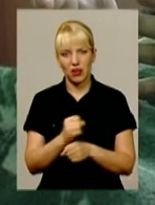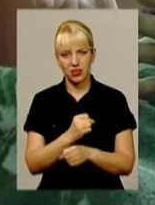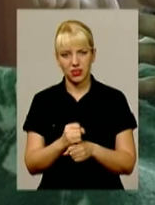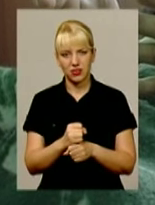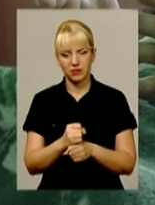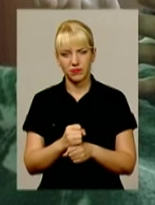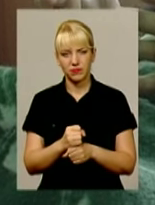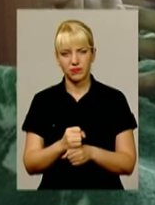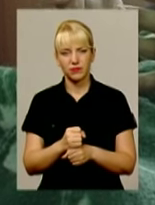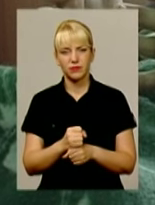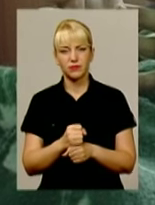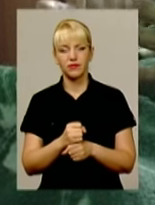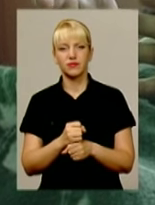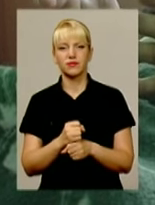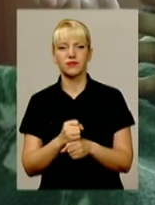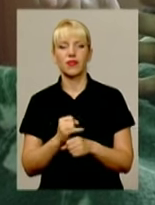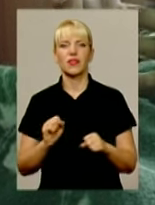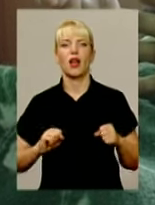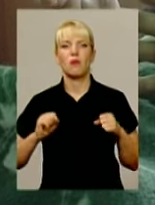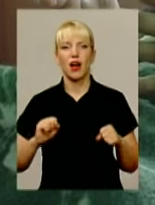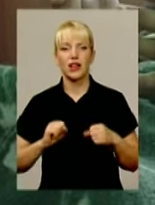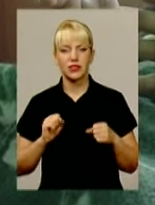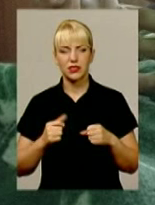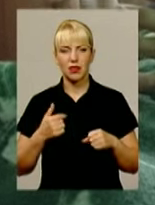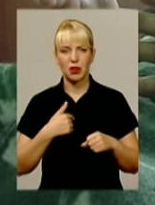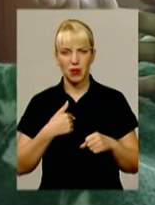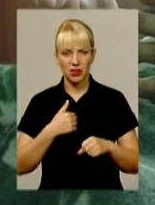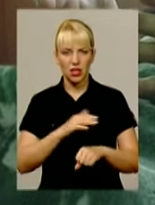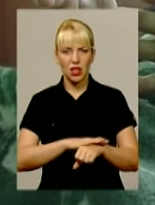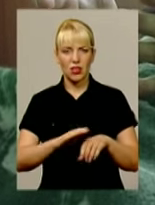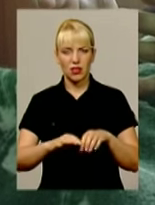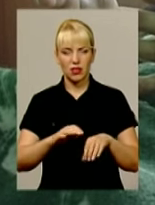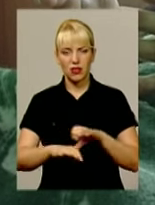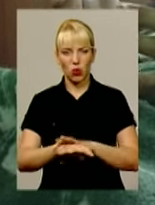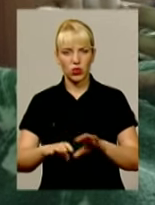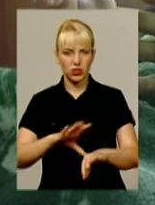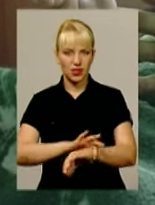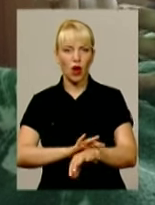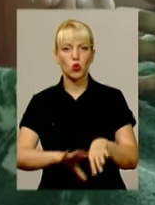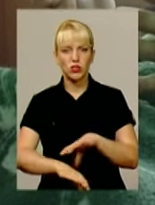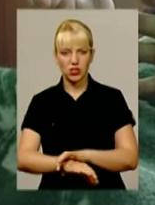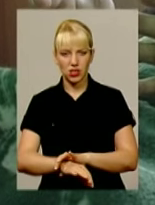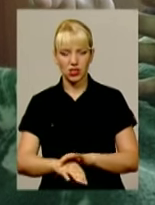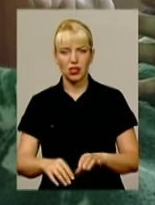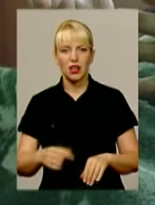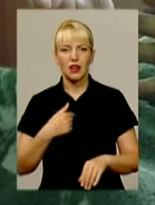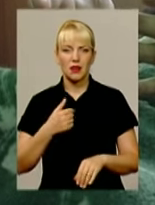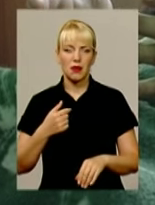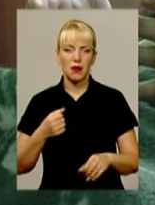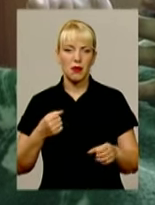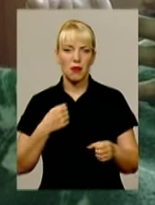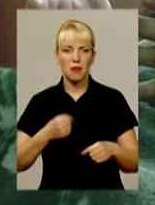намагатися надіти на мене наручники. Бив мене по потилиці.